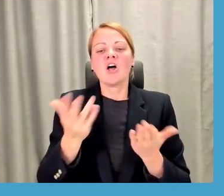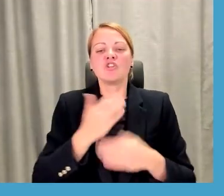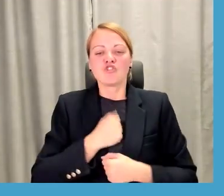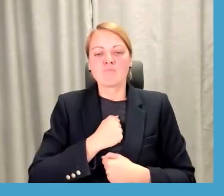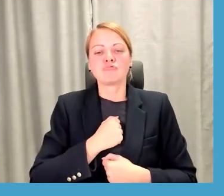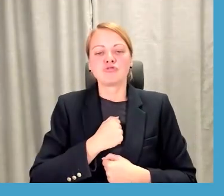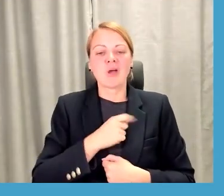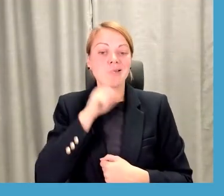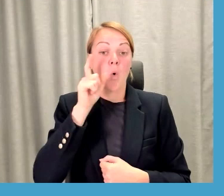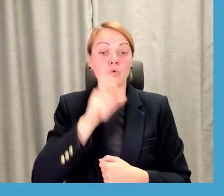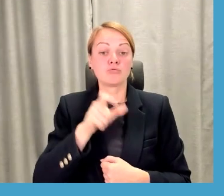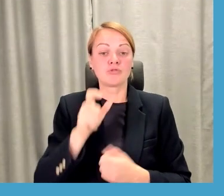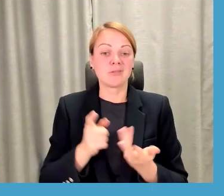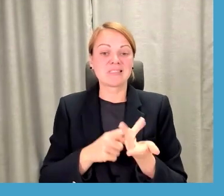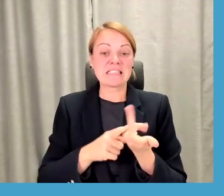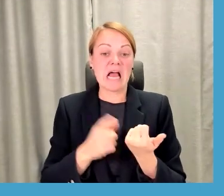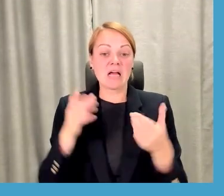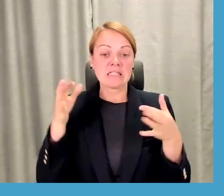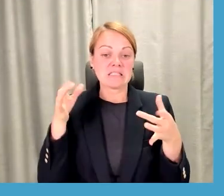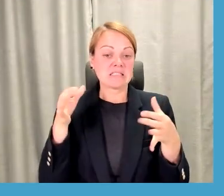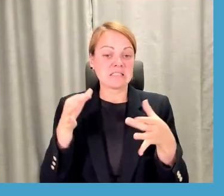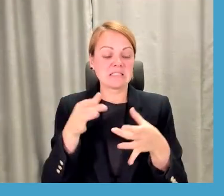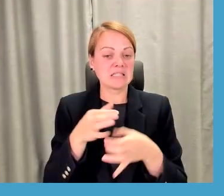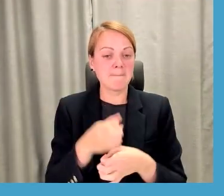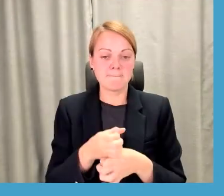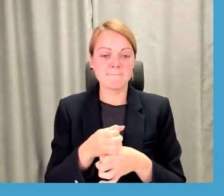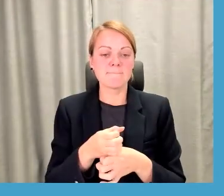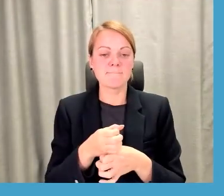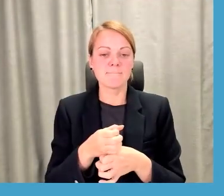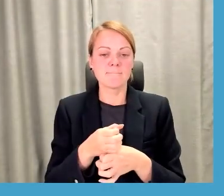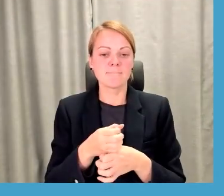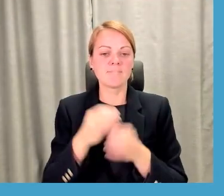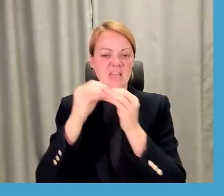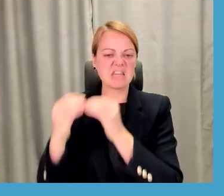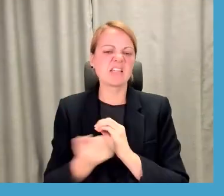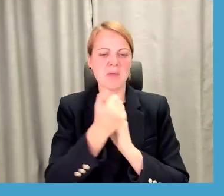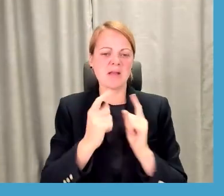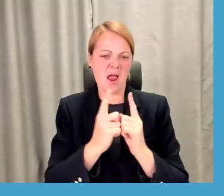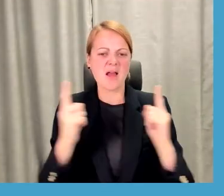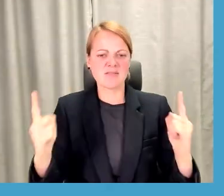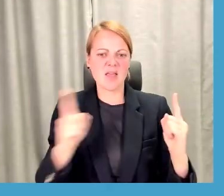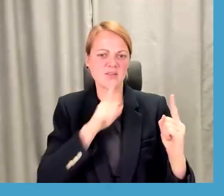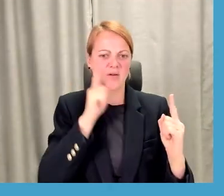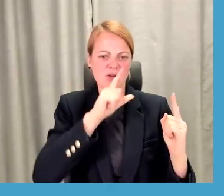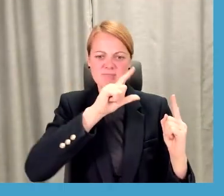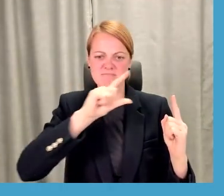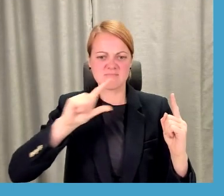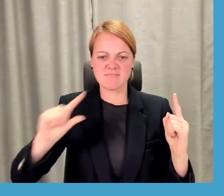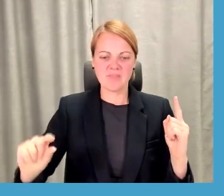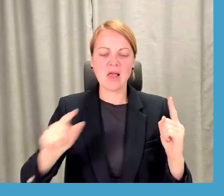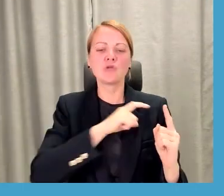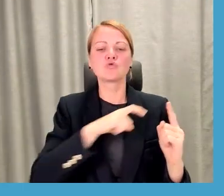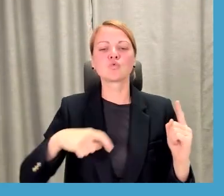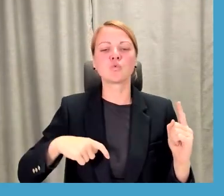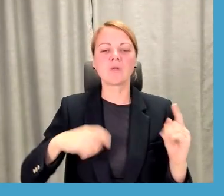ņemot vērā jauniešu skaitu samazinājumu, jā, komēr, kas mums ir vērojums desmit gadus griezumā, tad, protams, par studentu